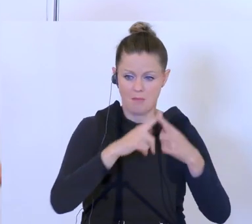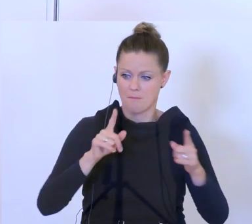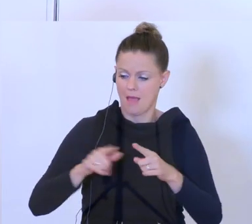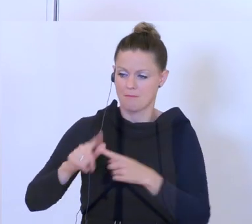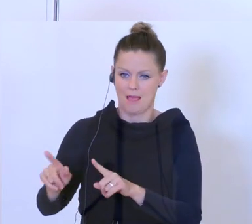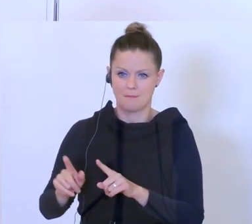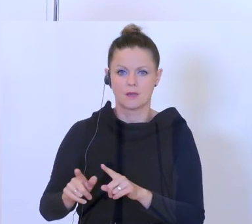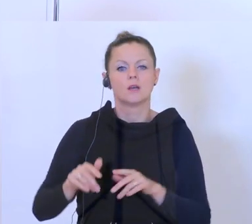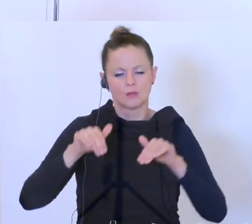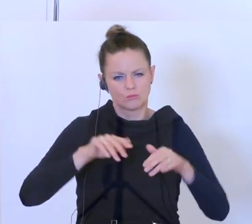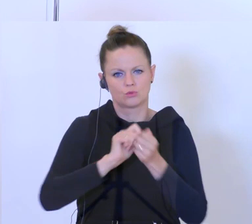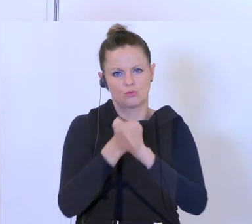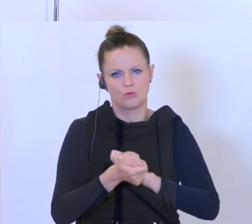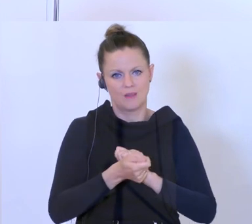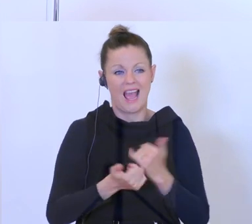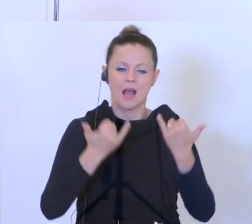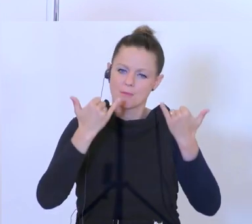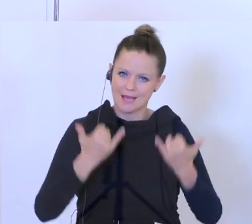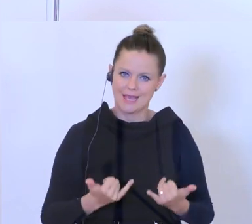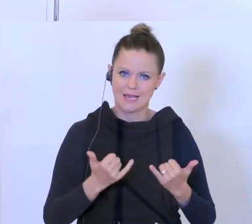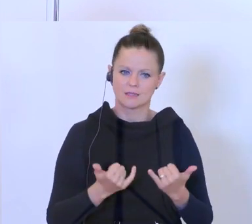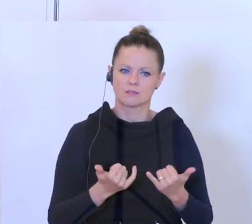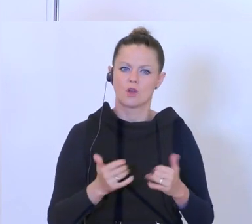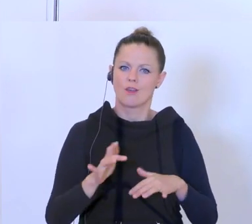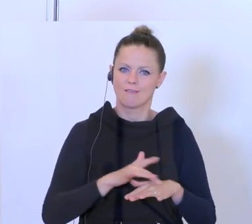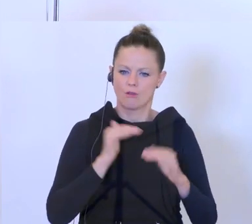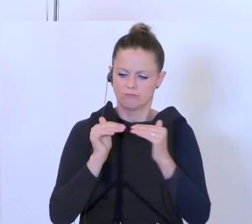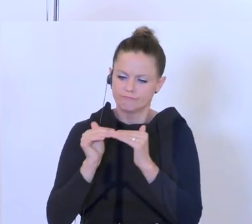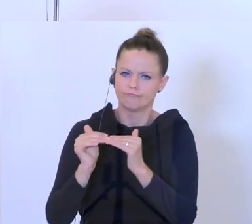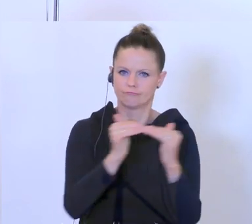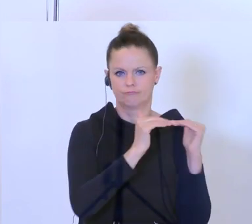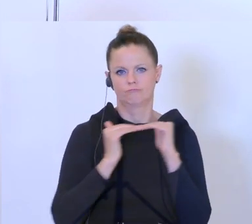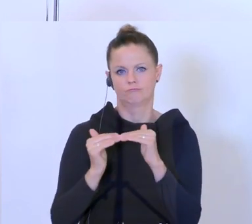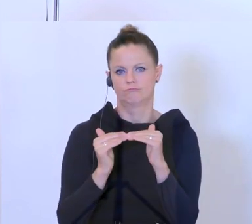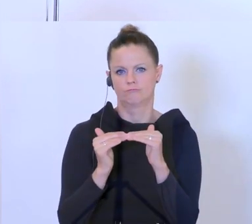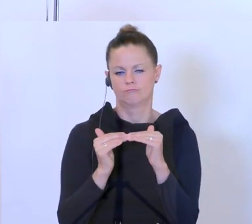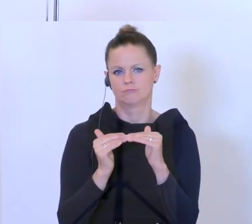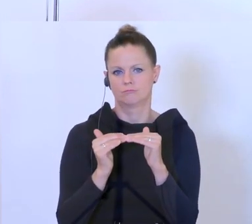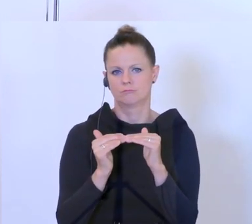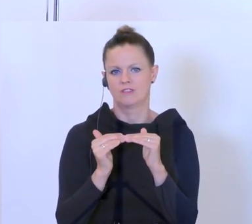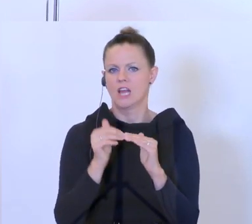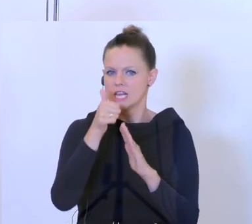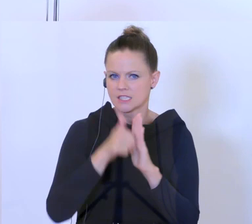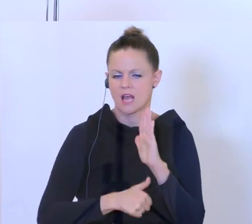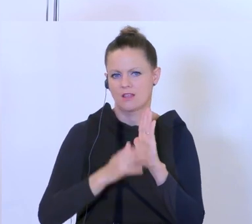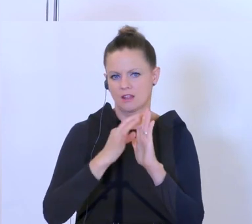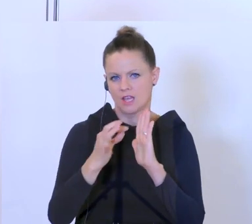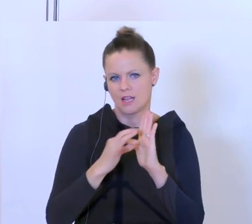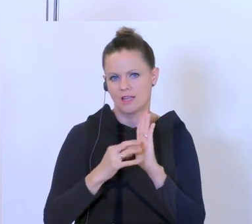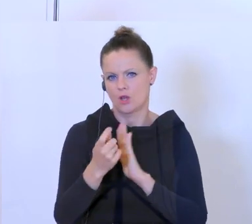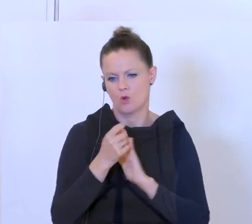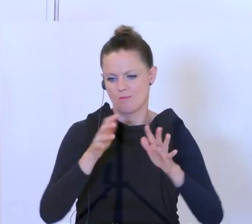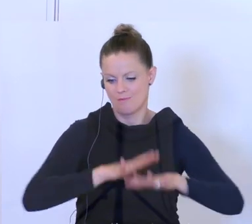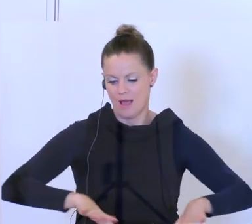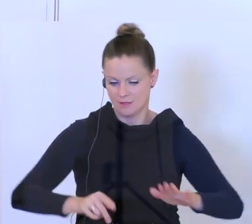jetzt ist es einmal möglichst gerecht auf diese Art. Und das wird eine einheitliche Richtlinie werden aus der Basis heraus.